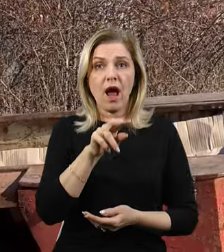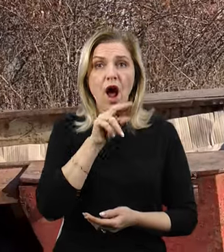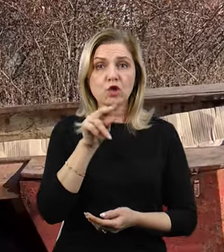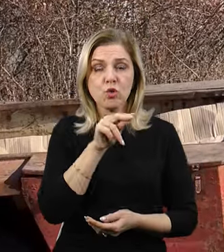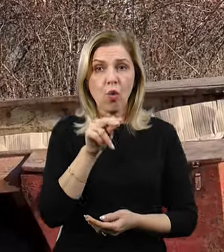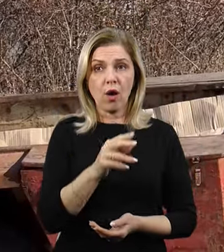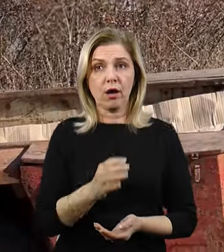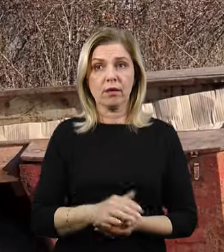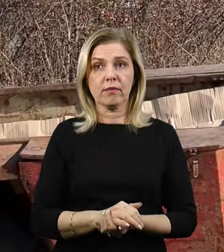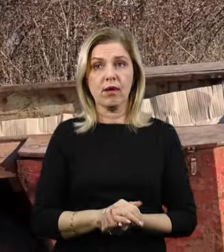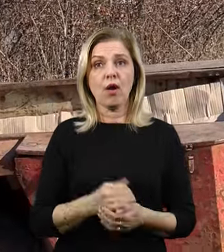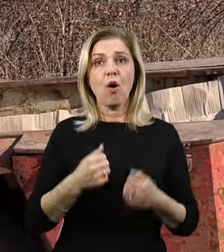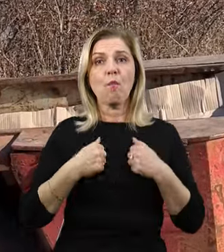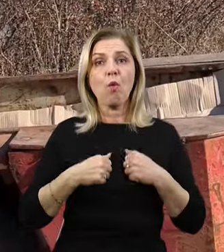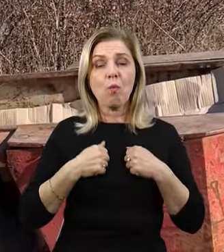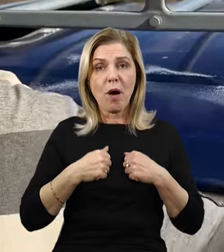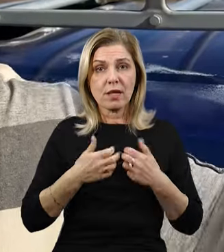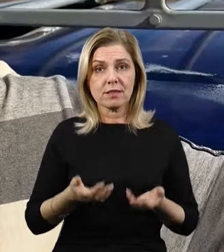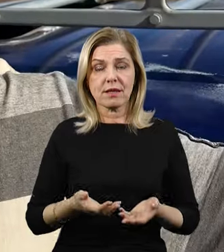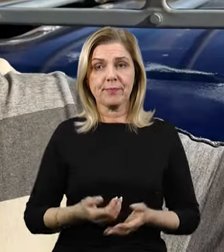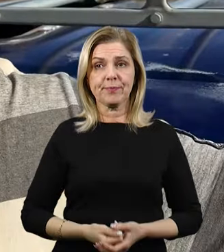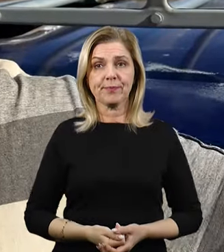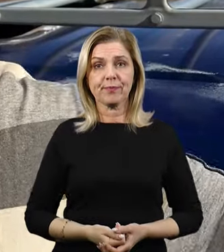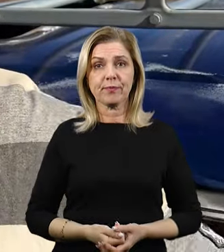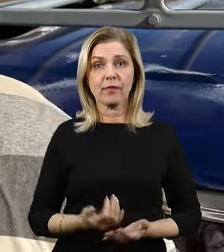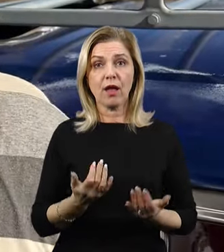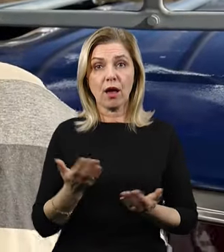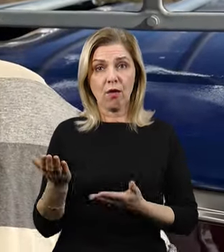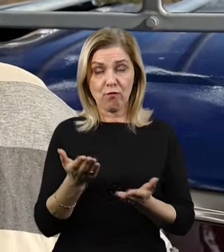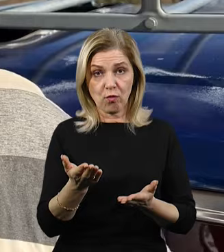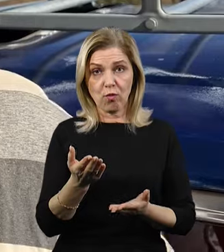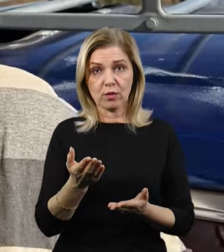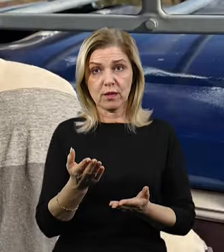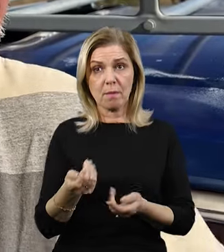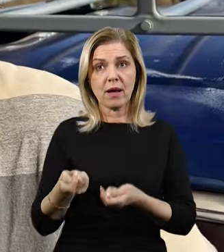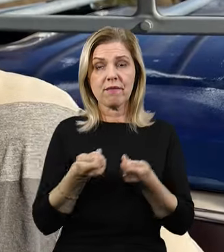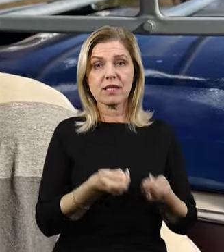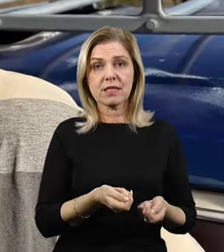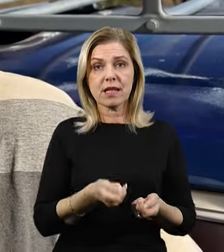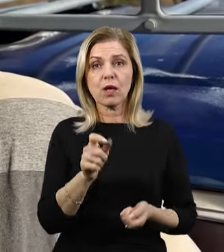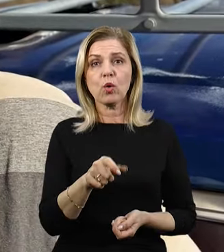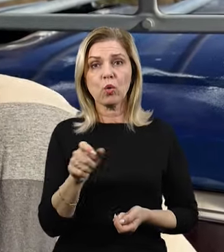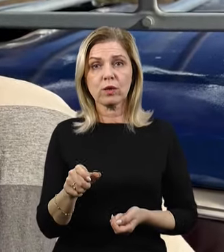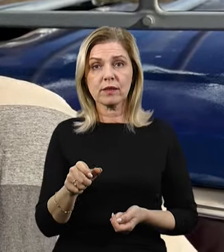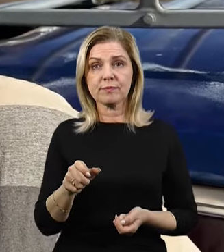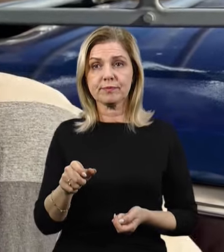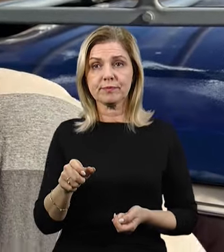покупатися. У нас ось привезли люди